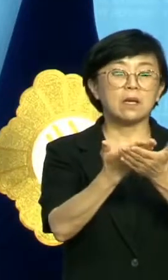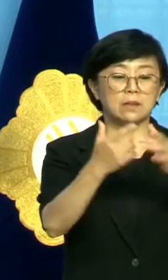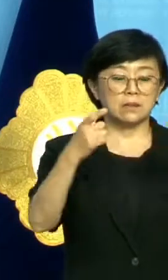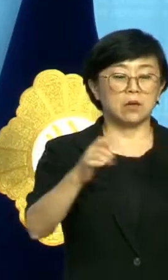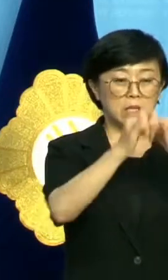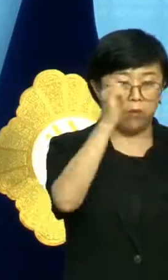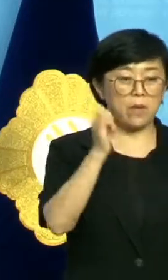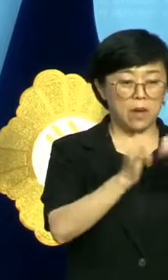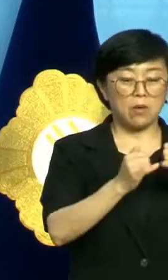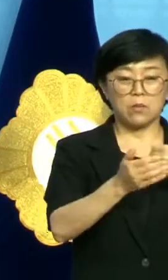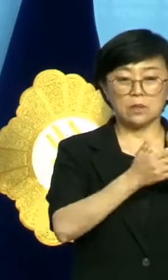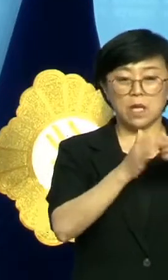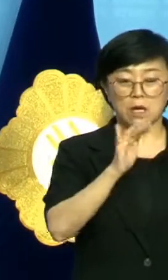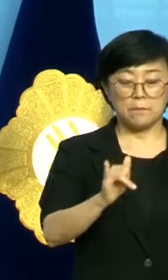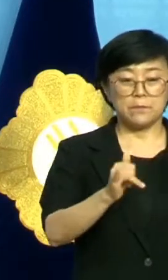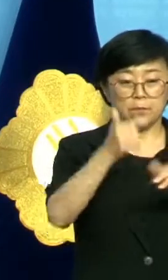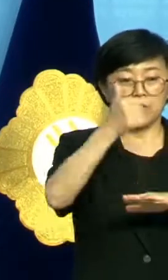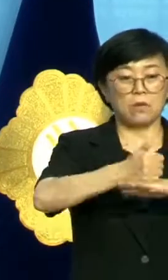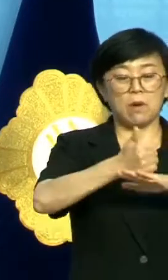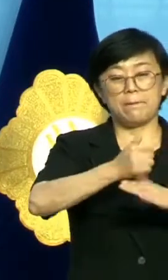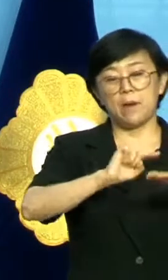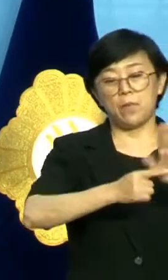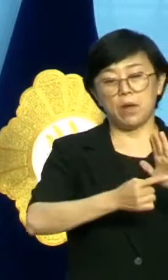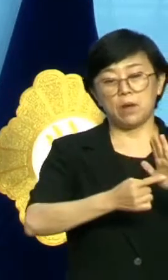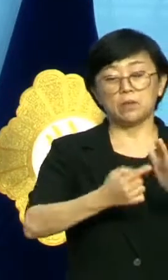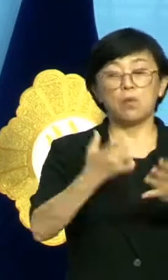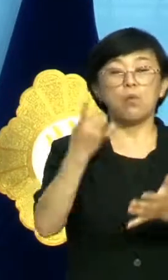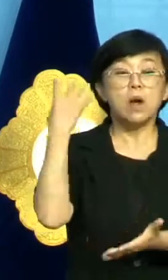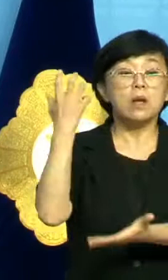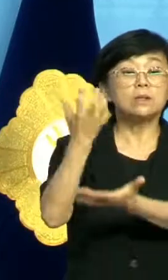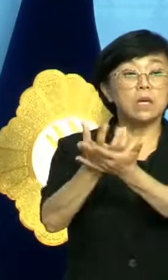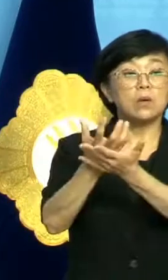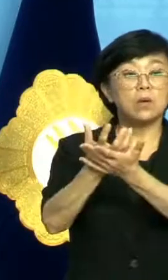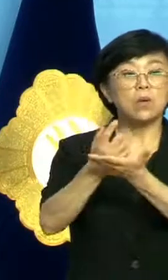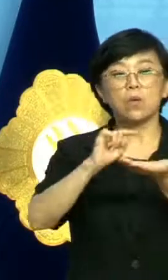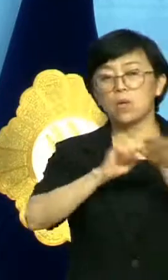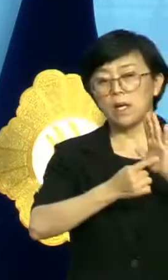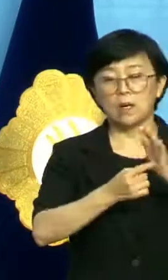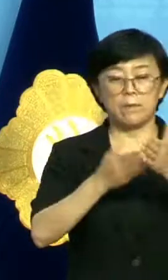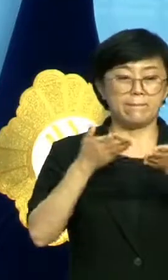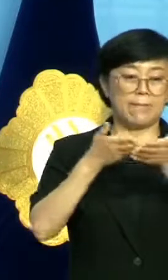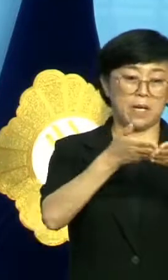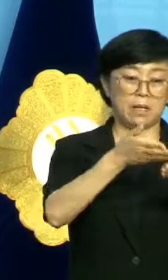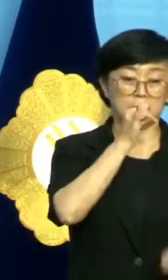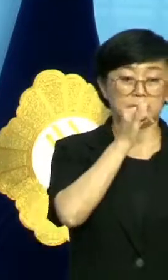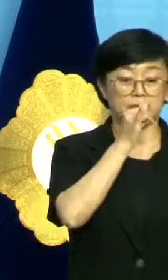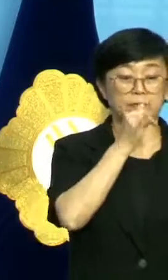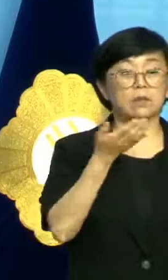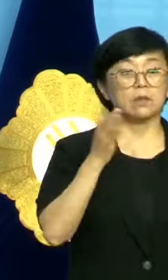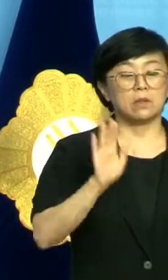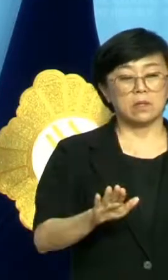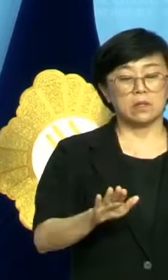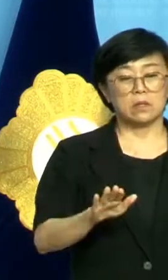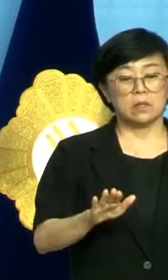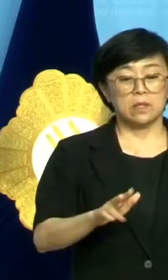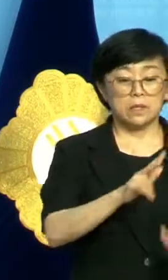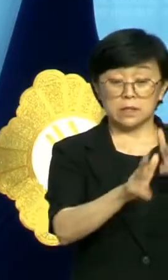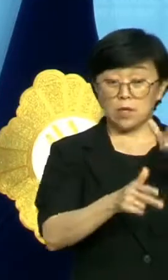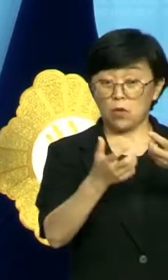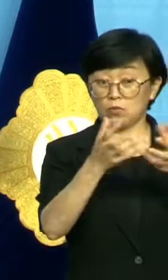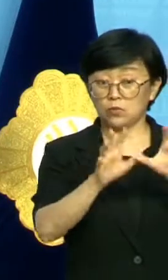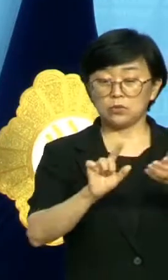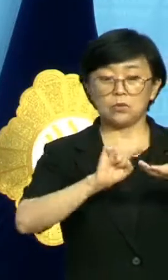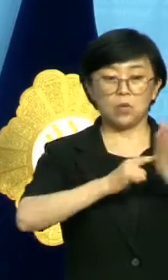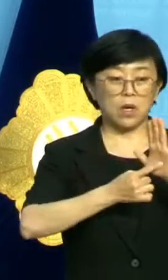지역사회 조사협력자, 조사 결과 발표와 원자료를 모두 공개하라고 요구했다. 그러나 산업부는